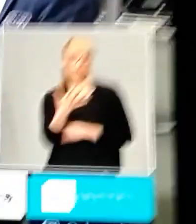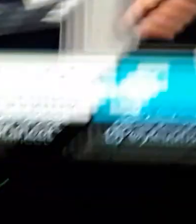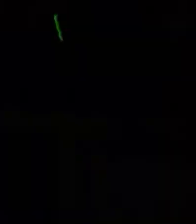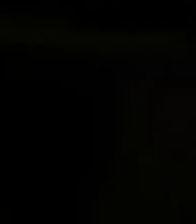lähetyksen.